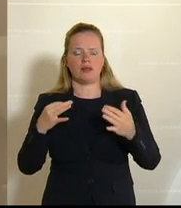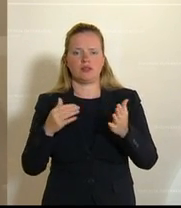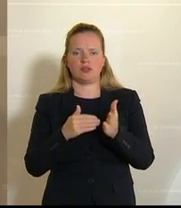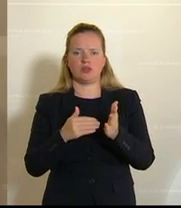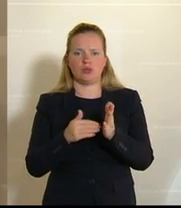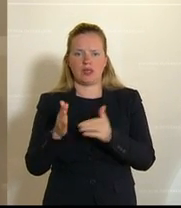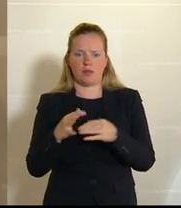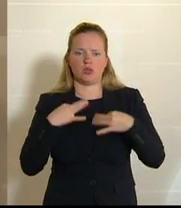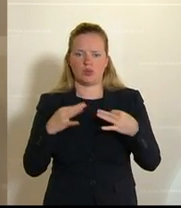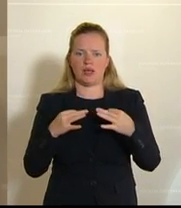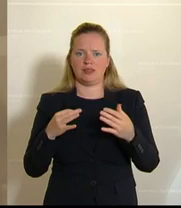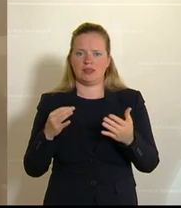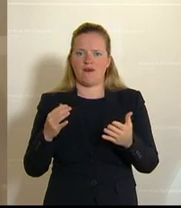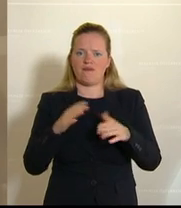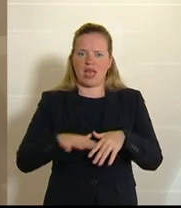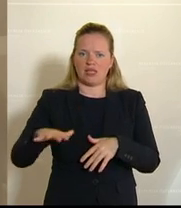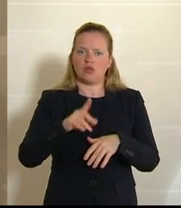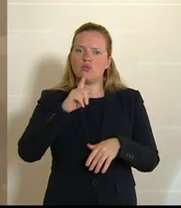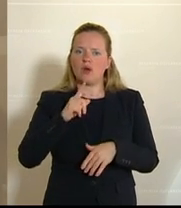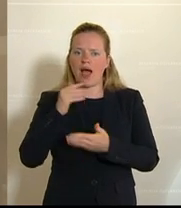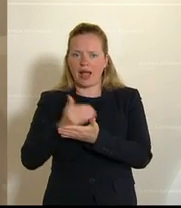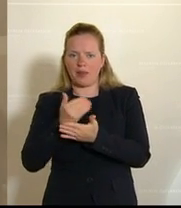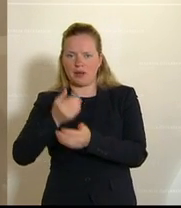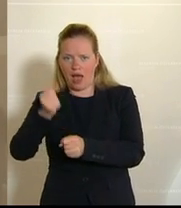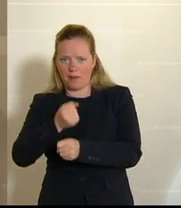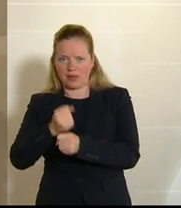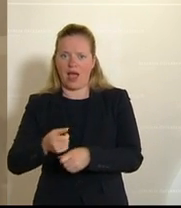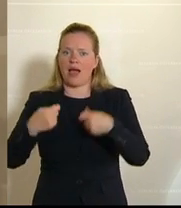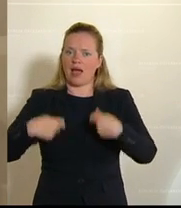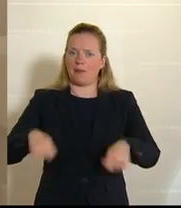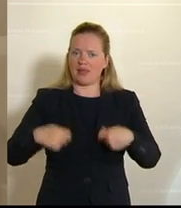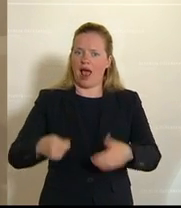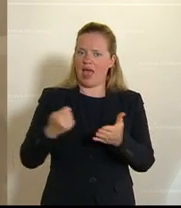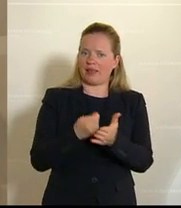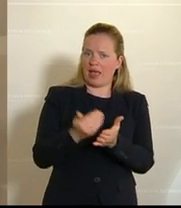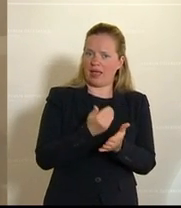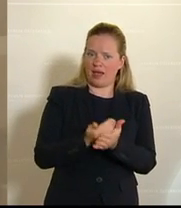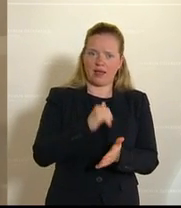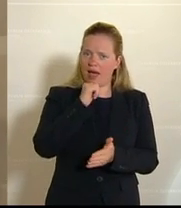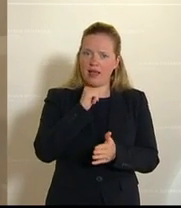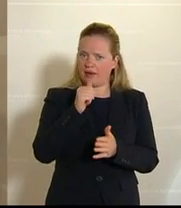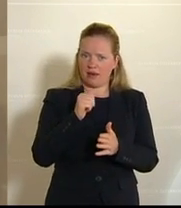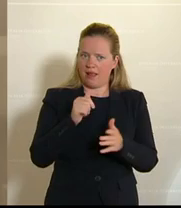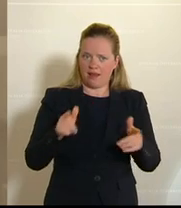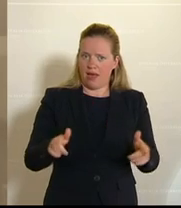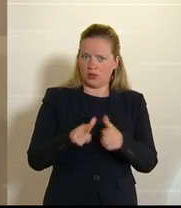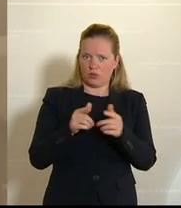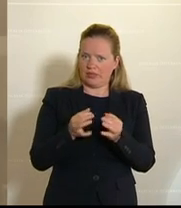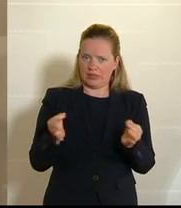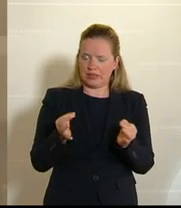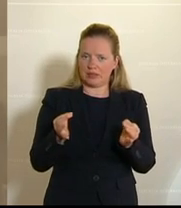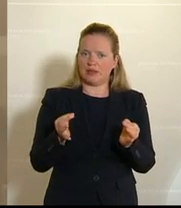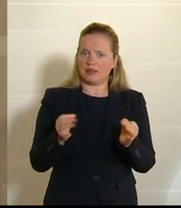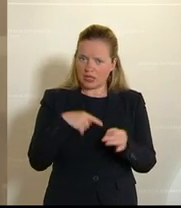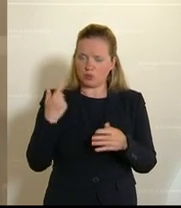Einnahmen aus Arbeit finanziert werden und eben zum Beispiel Kapitalerträge eben keinen Anteil daran leisten. Das werden wir ändern müssen. Dieser Diskussion